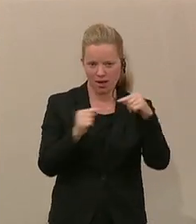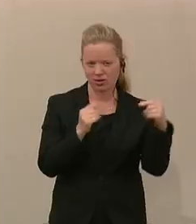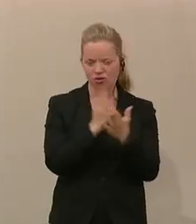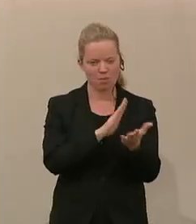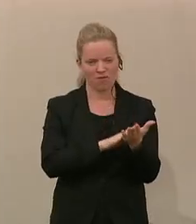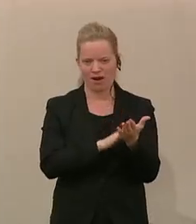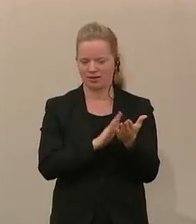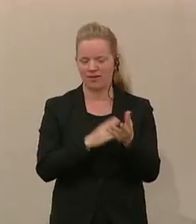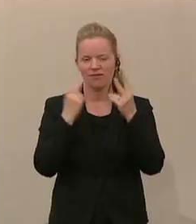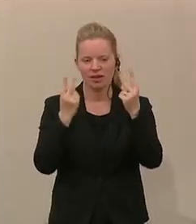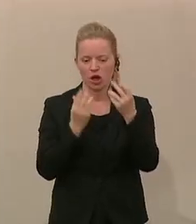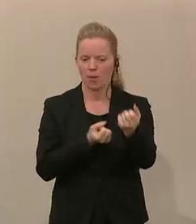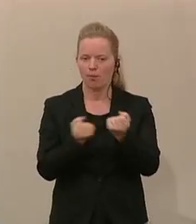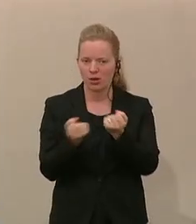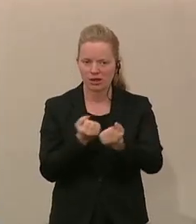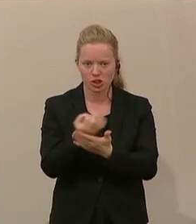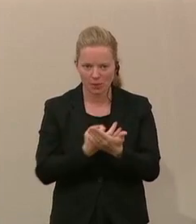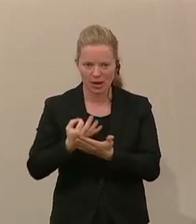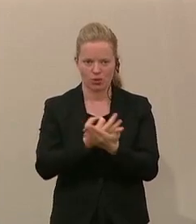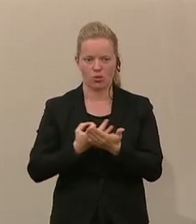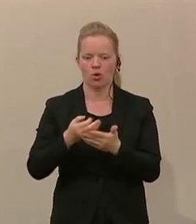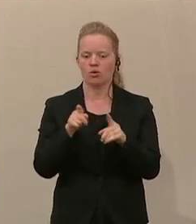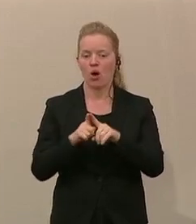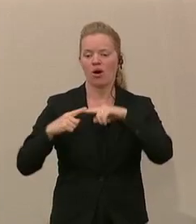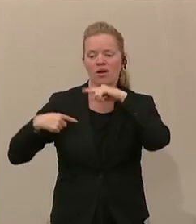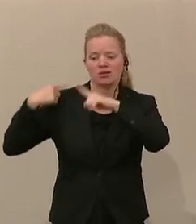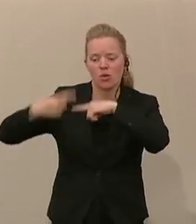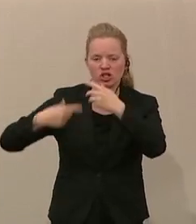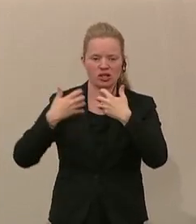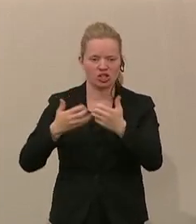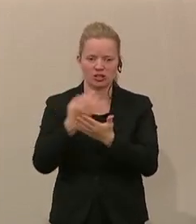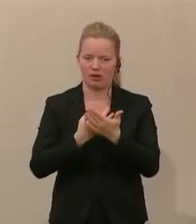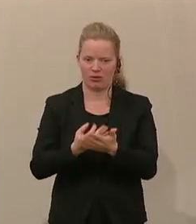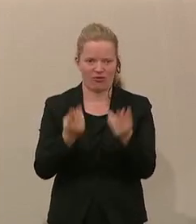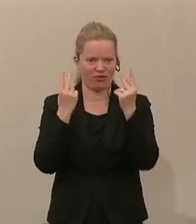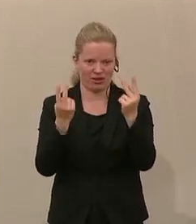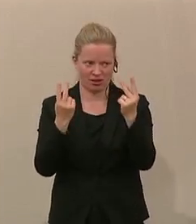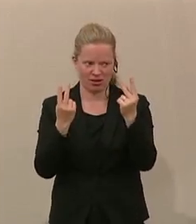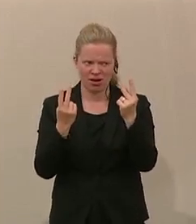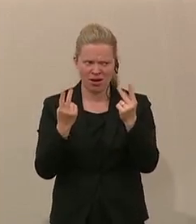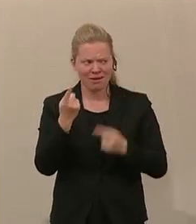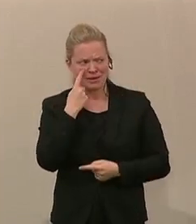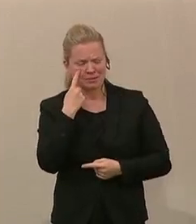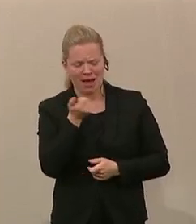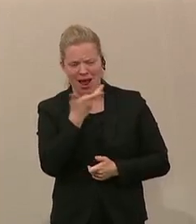politische Bildung, beziehungsweise natürlich auch dann weiterer Folge historische Bildung ist. Da haben wir offensichtlich Nachholbedarf.